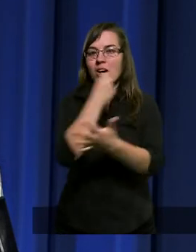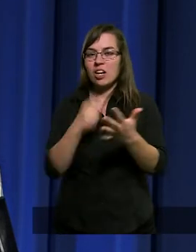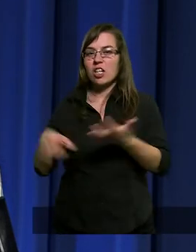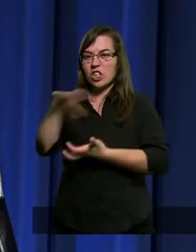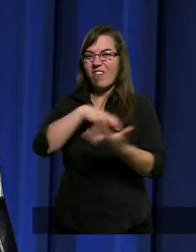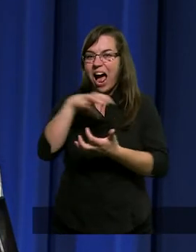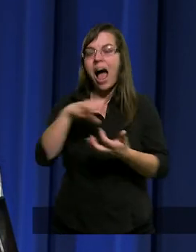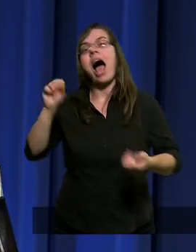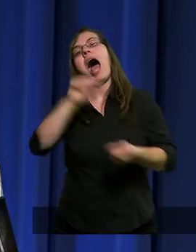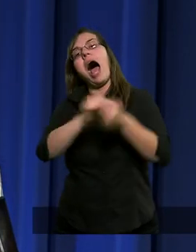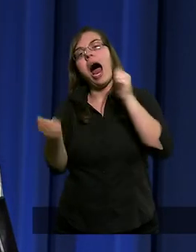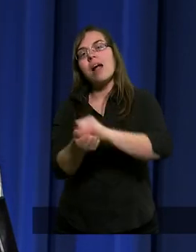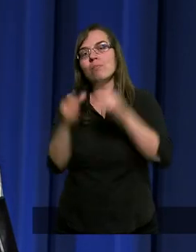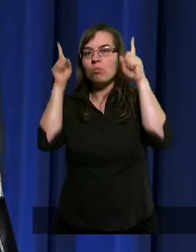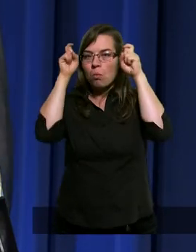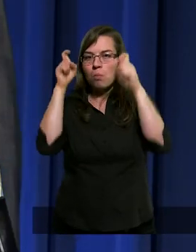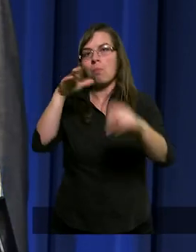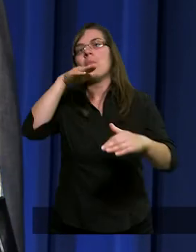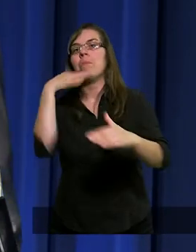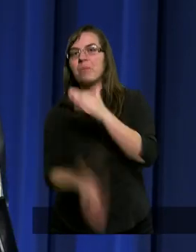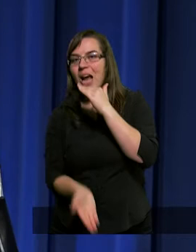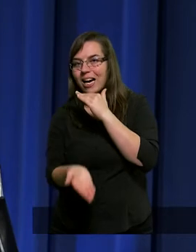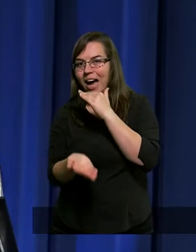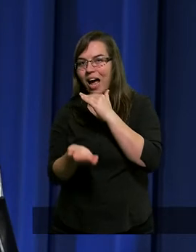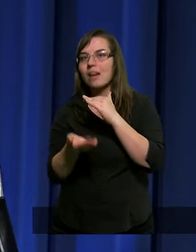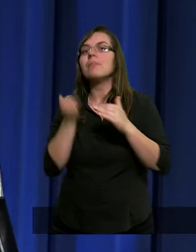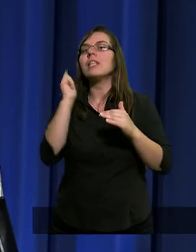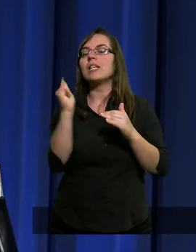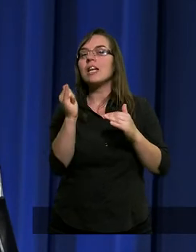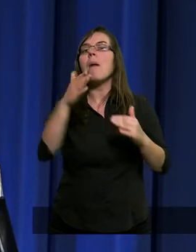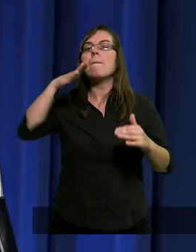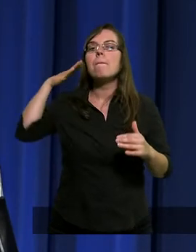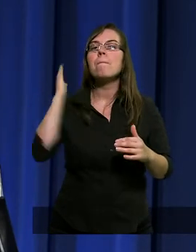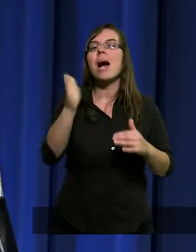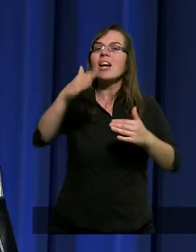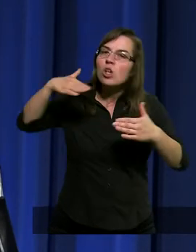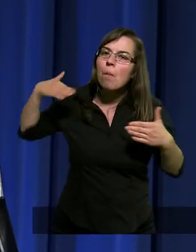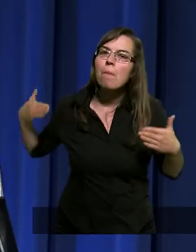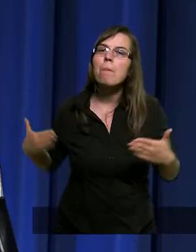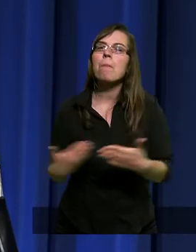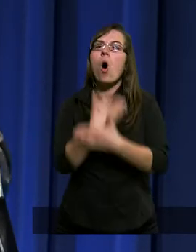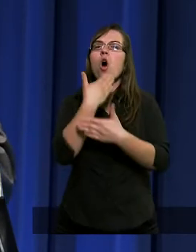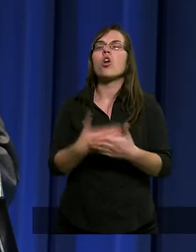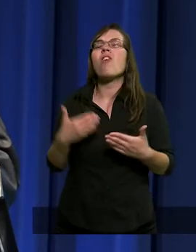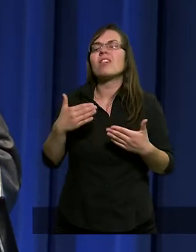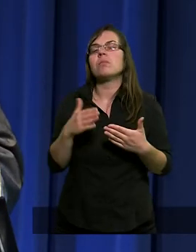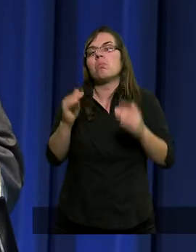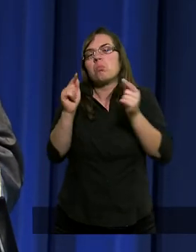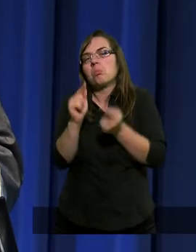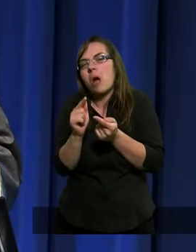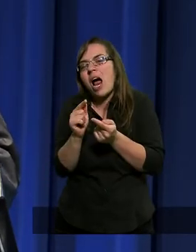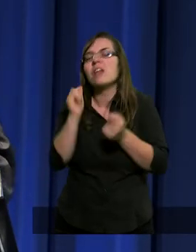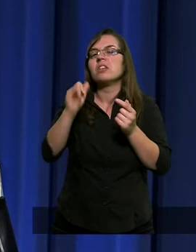albo przegra i będzie ponosił skutki